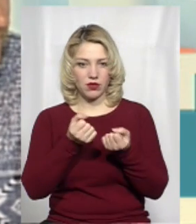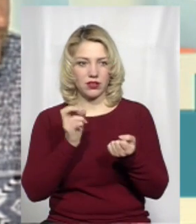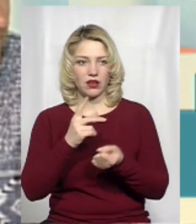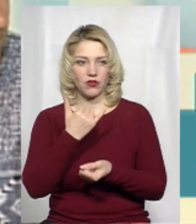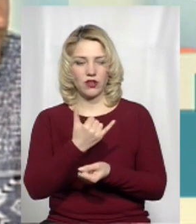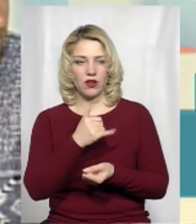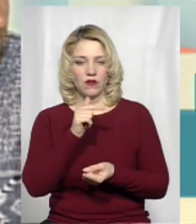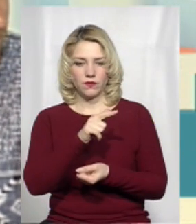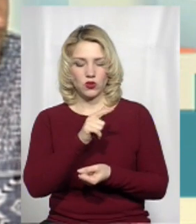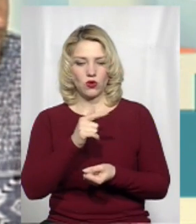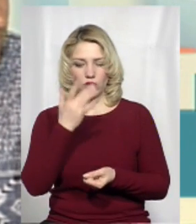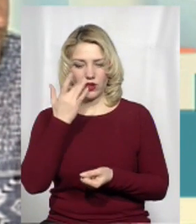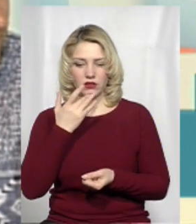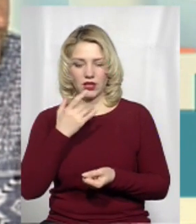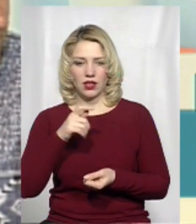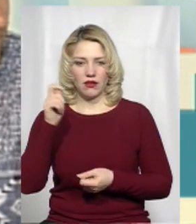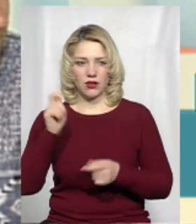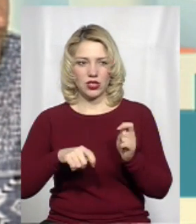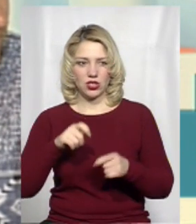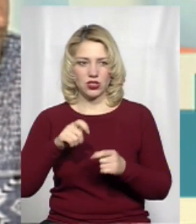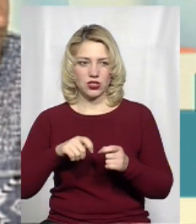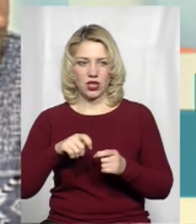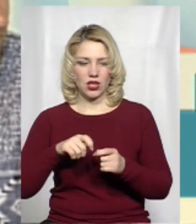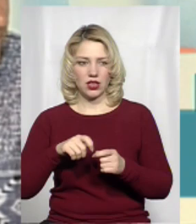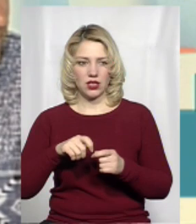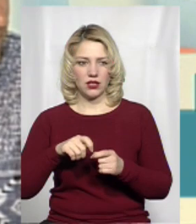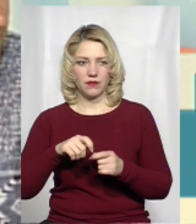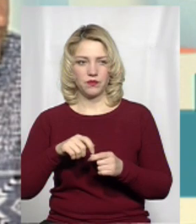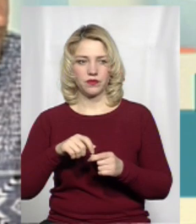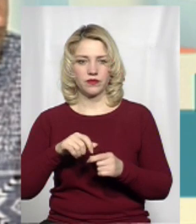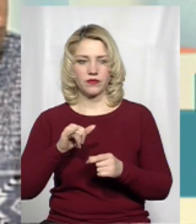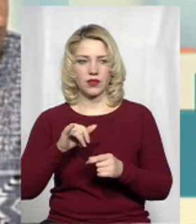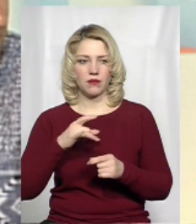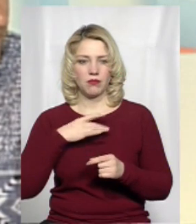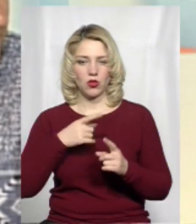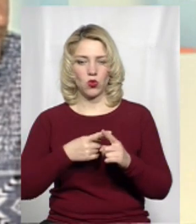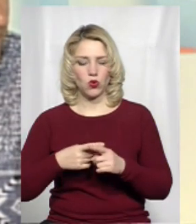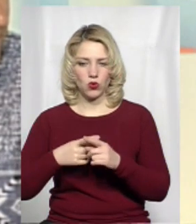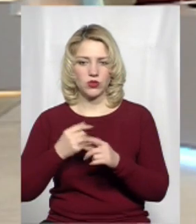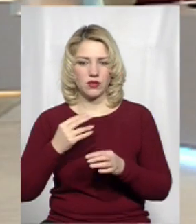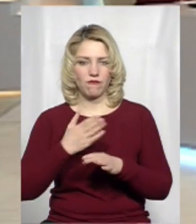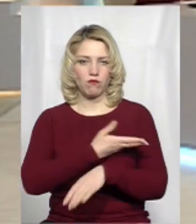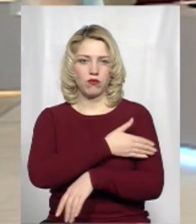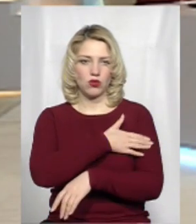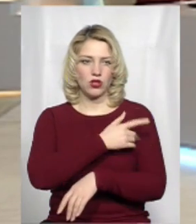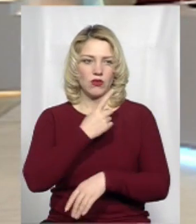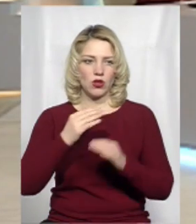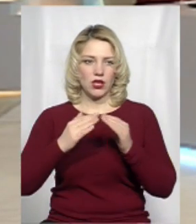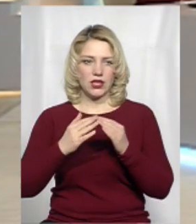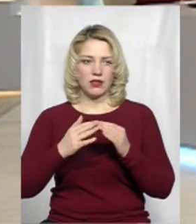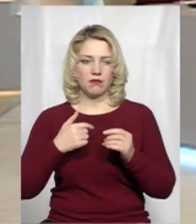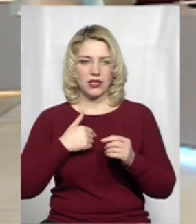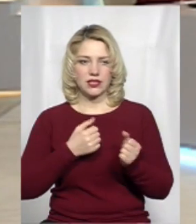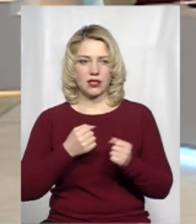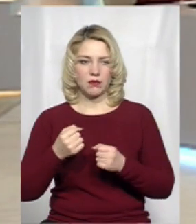цього літа з коханою їздили, три тижні вивчали зелену туризм на велосипеді Польща-Летва-Білорусь. В одній садибі ми затримувалися, бо господар нам, по-перше, запропонував